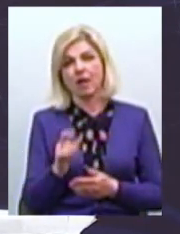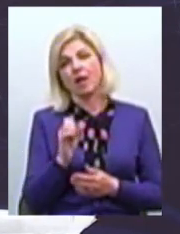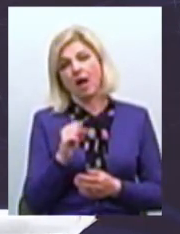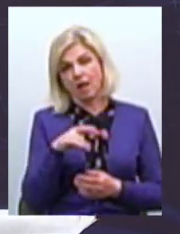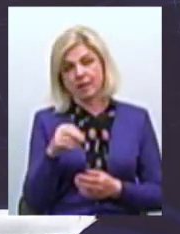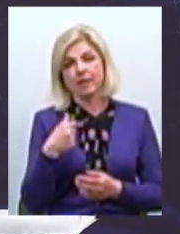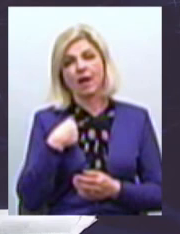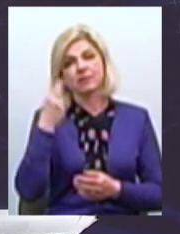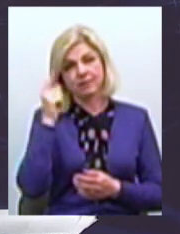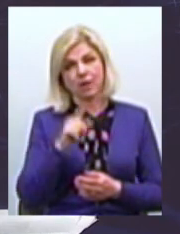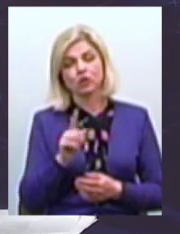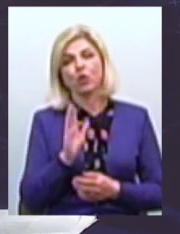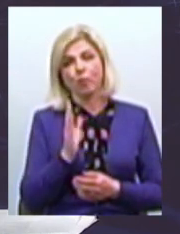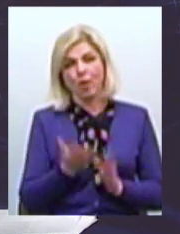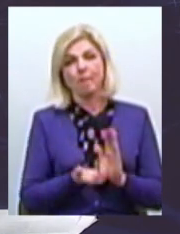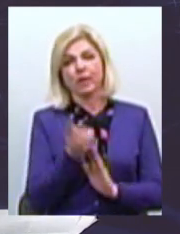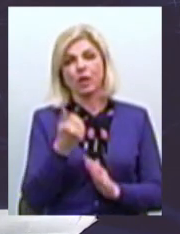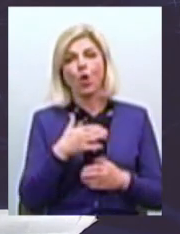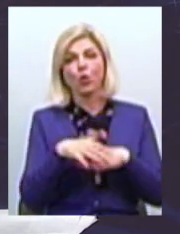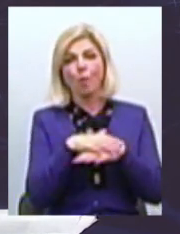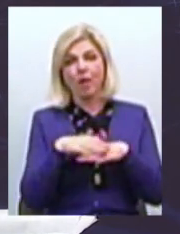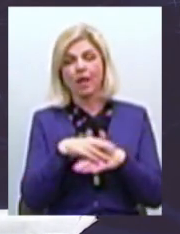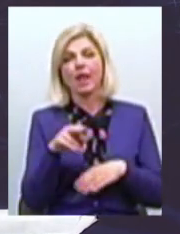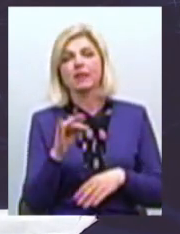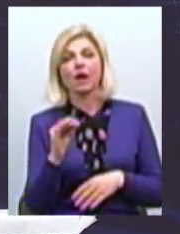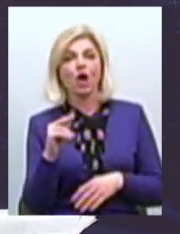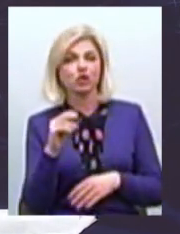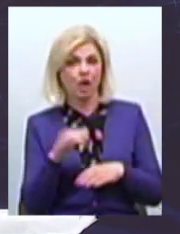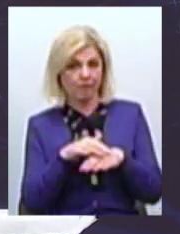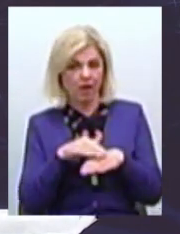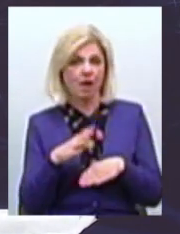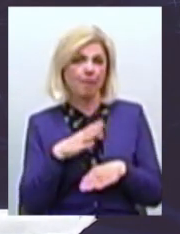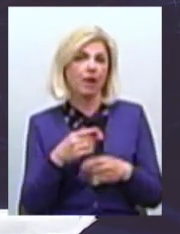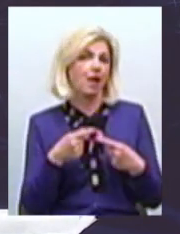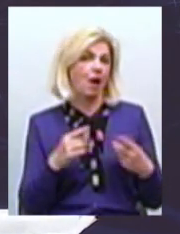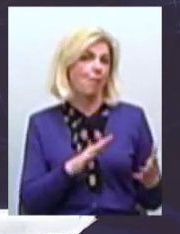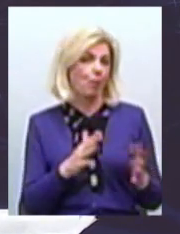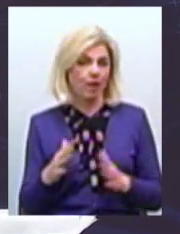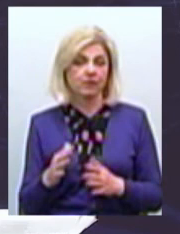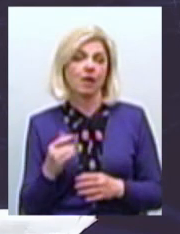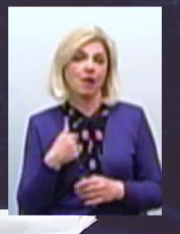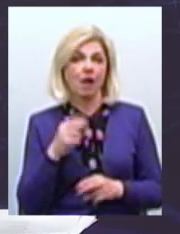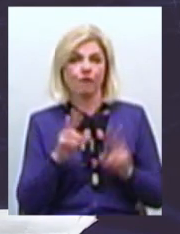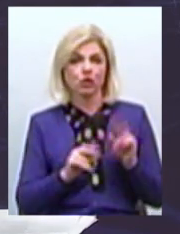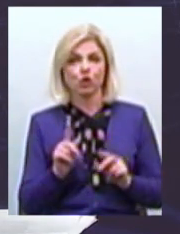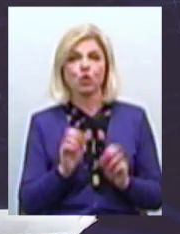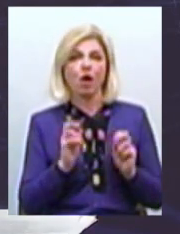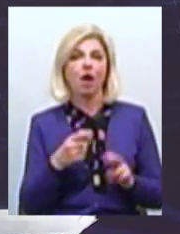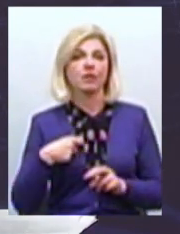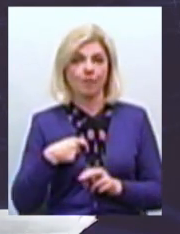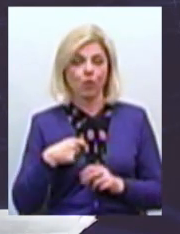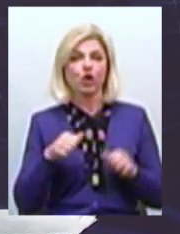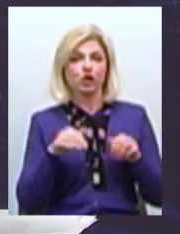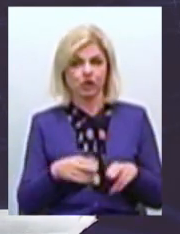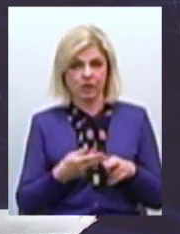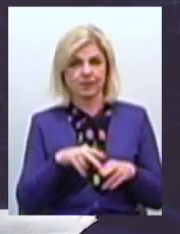знала, що дійсно підтримала громадськість диркача В той же час були ті моменти, вважаю, що ми зможемо як депутати вирішити